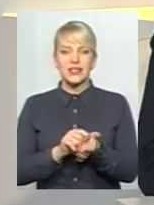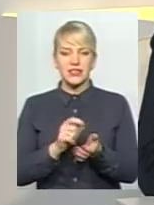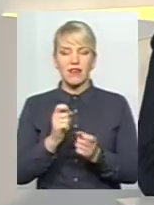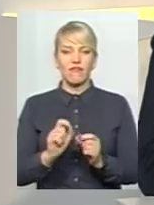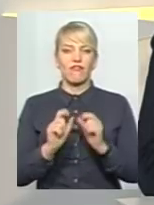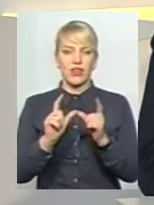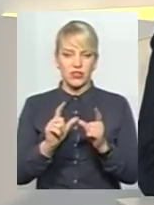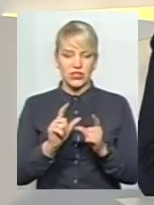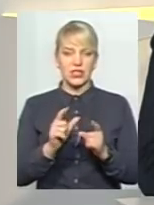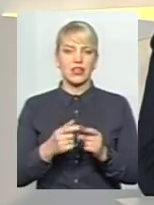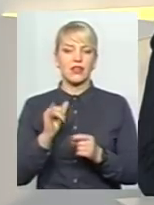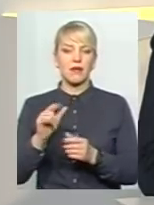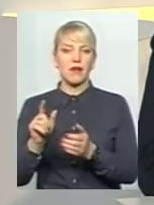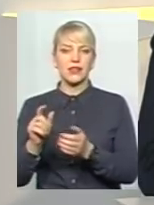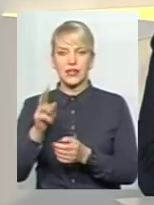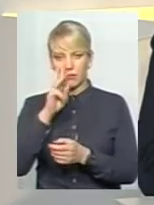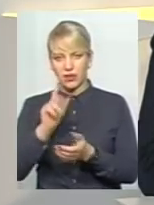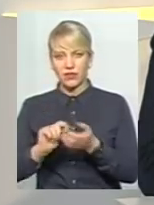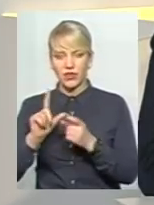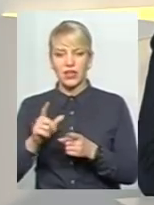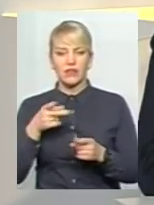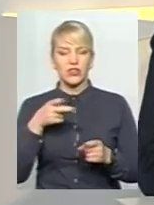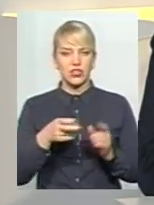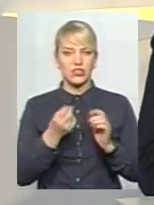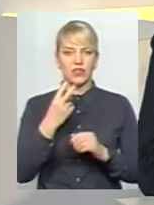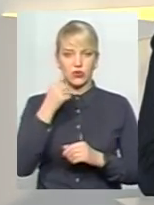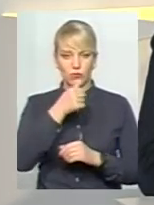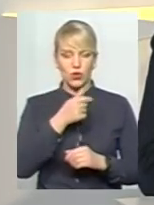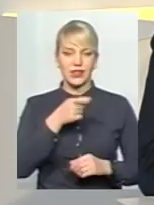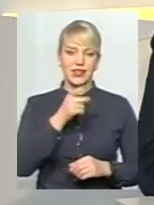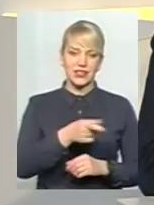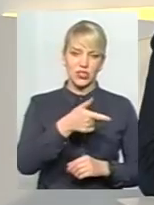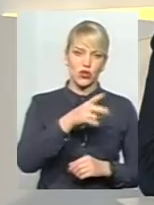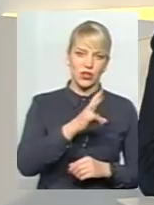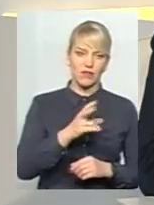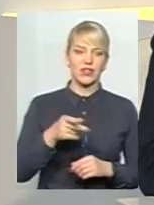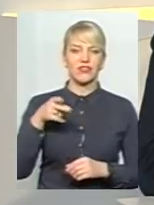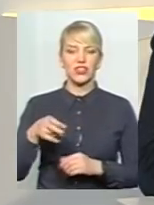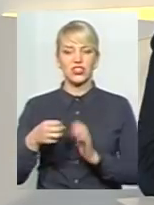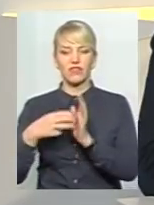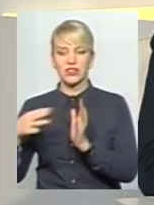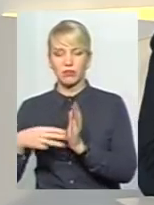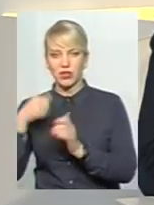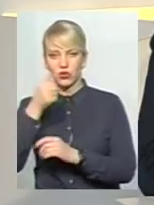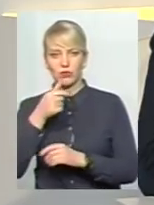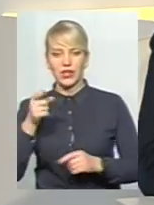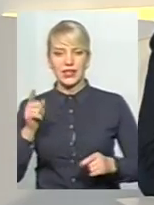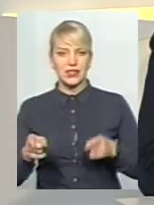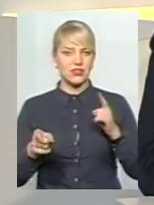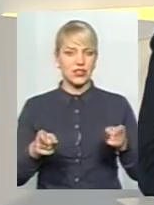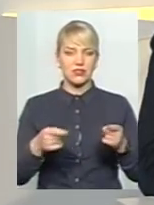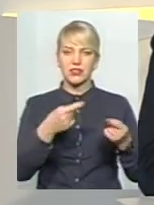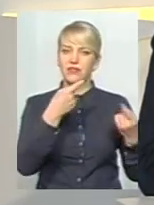заробітна плата. В 2012 році тисяча гривень і в 2018 році тисяча гривень – це неймовірно різні